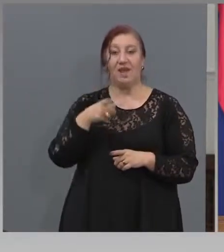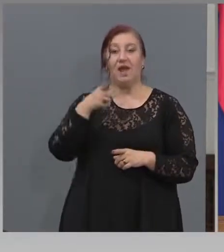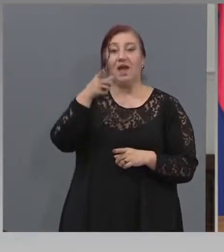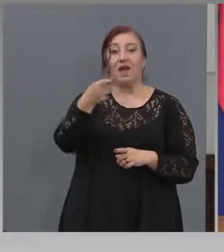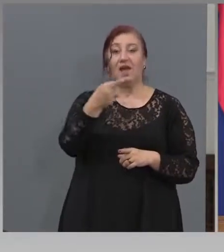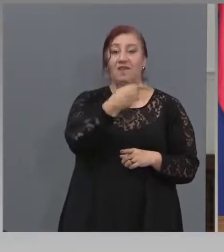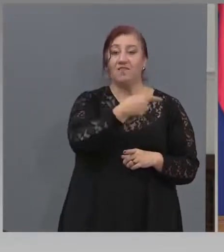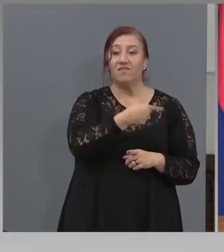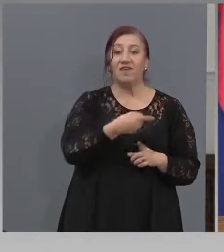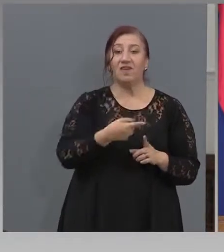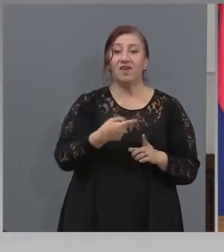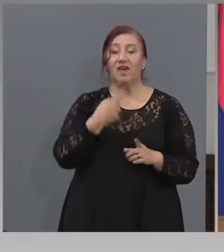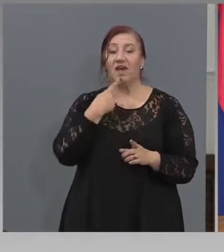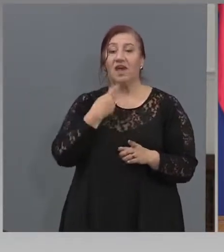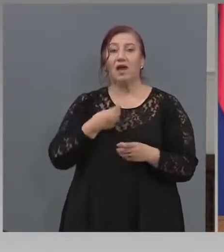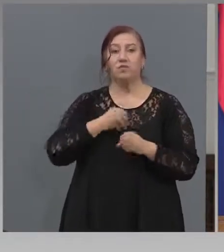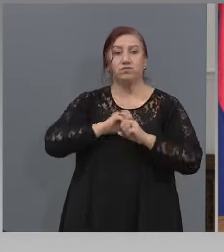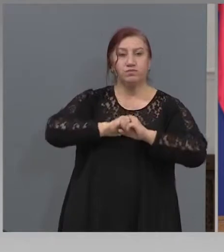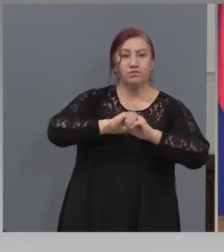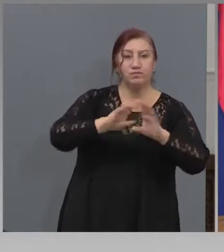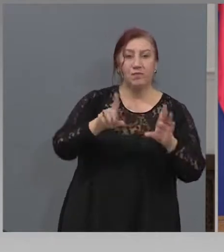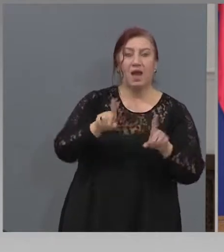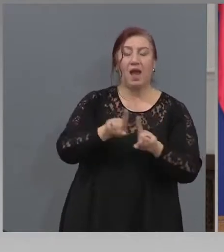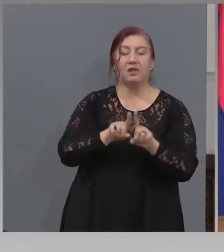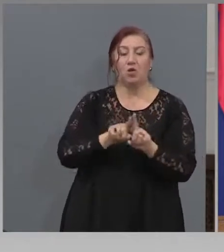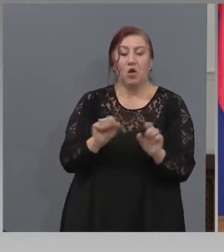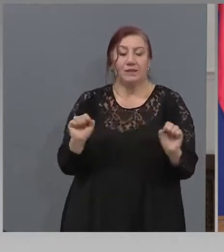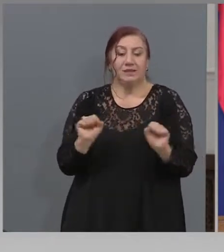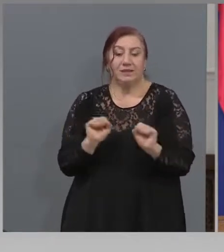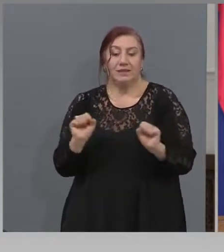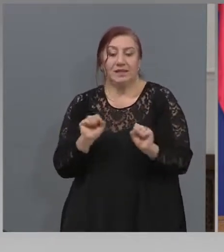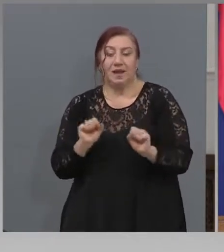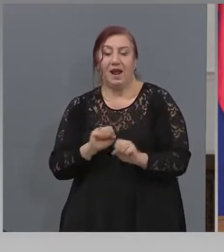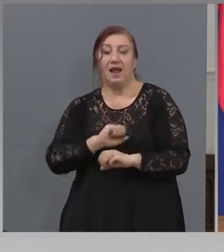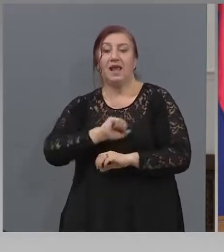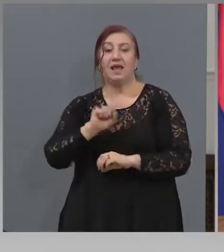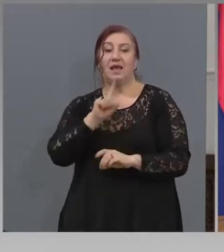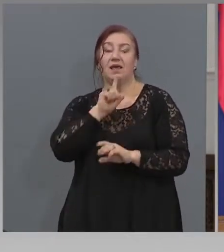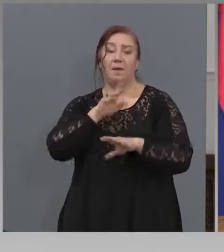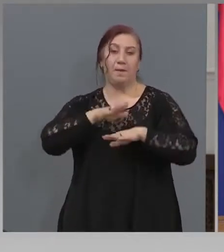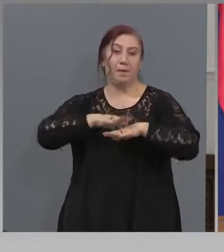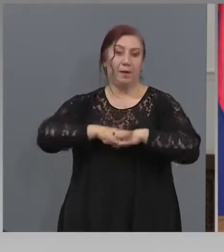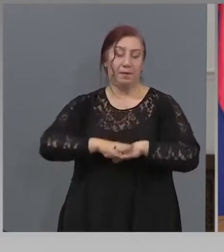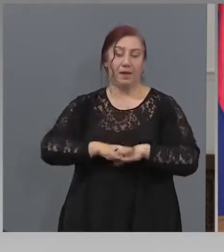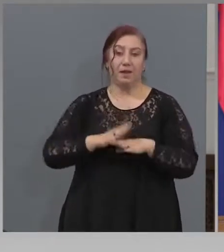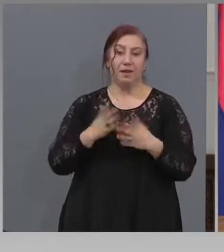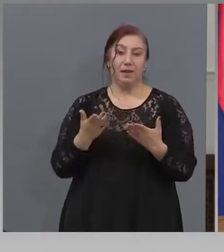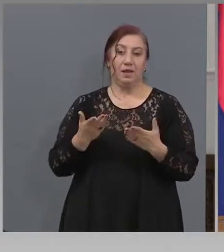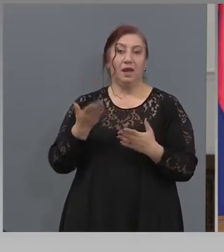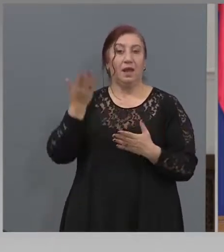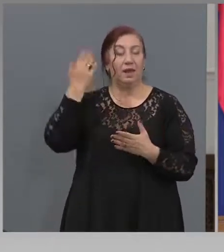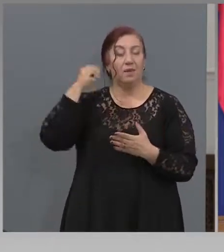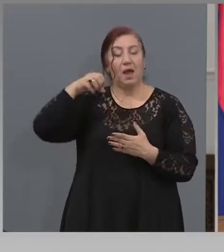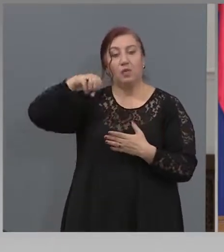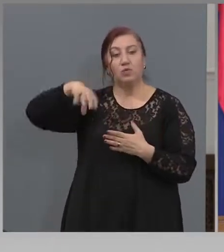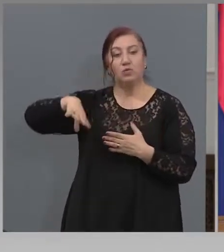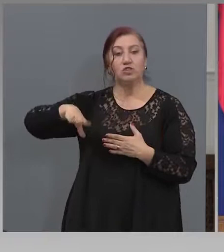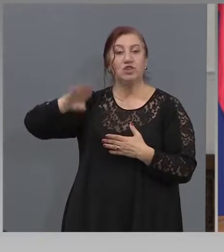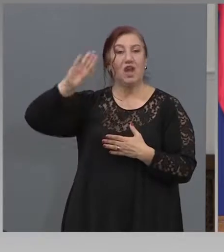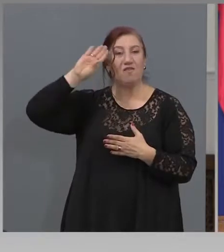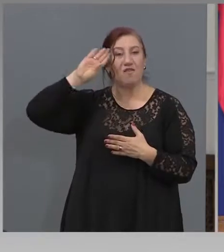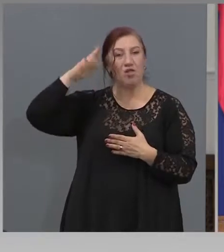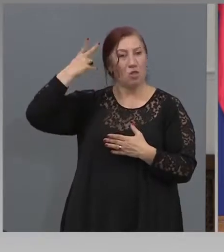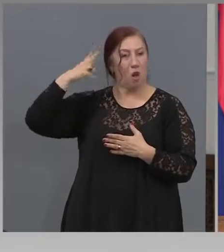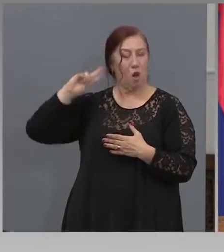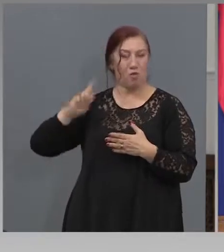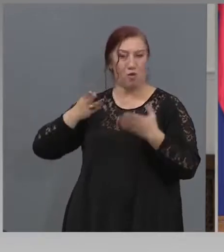Какво? Страх и примирение. Насаждате и освен това бяха пропуснати военноморските сили. Според вас това